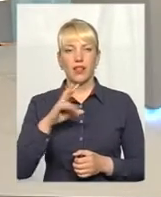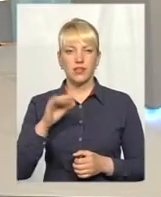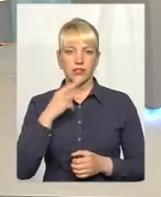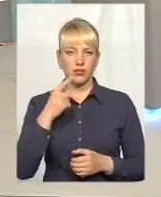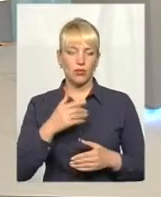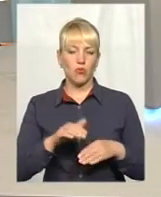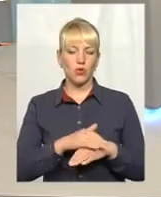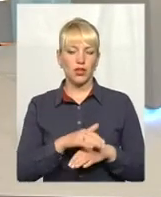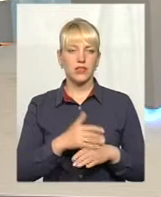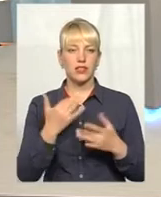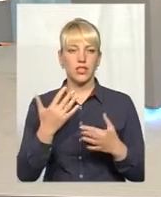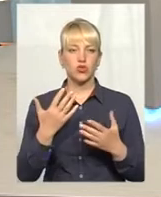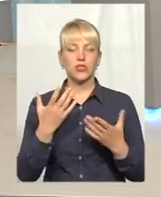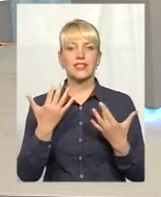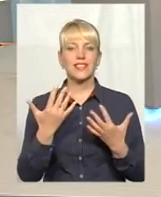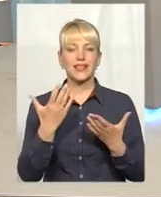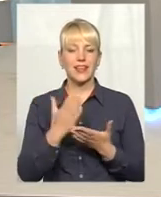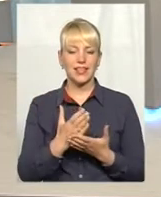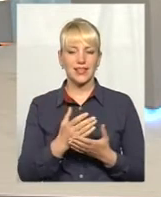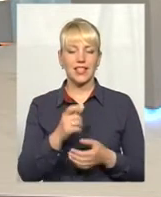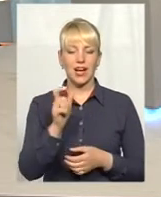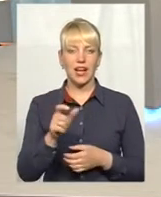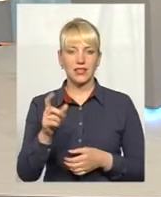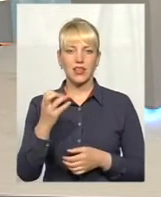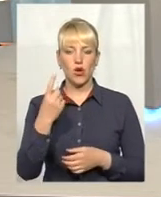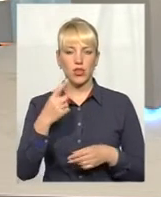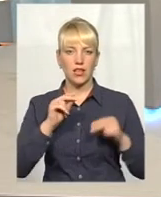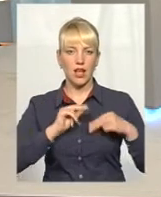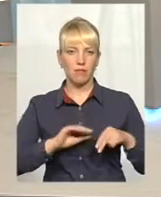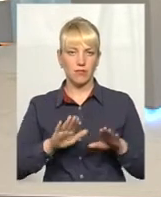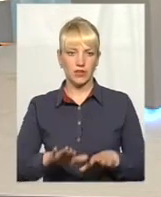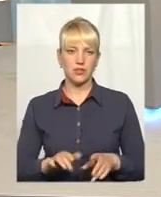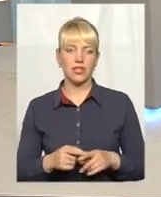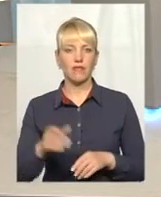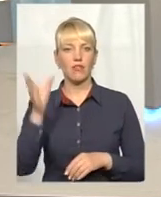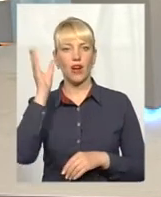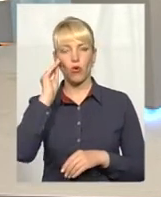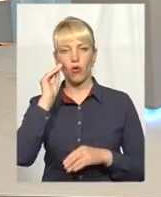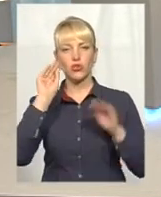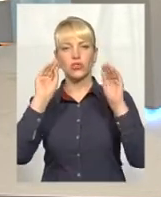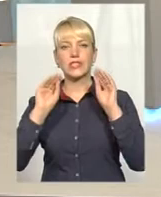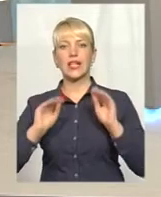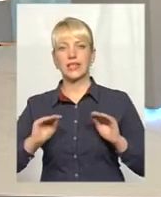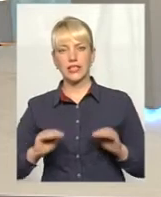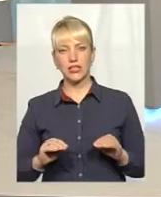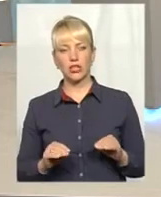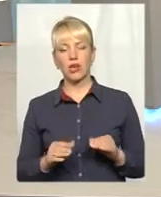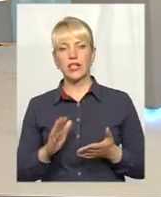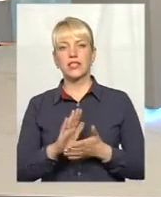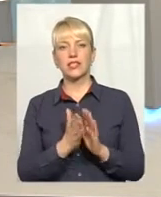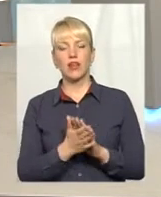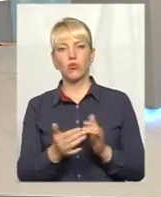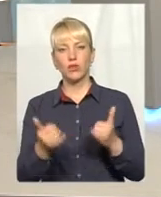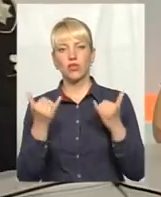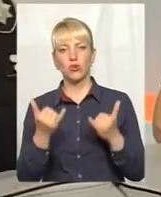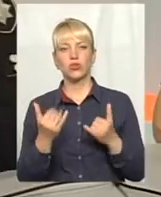скільки на сьогоднішній день вже є кандидатів на одне місце патрульного? Враховуючи статистику станом на сьогоднішній